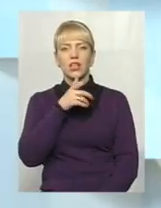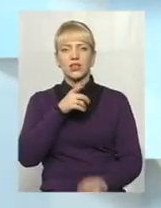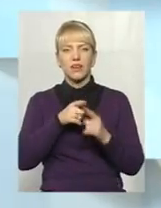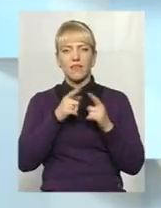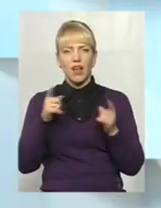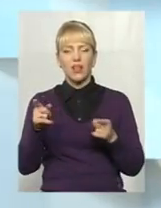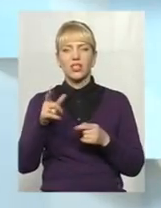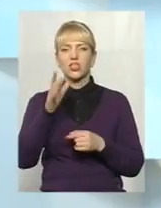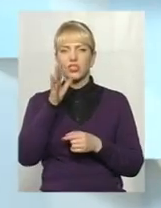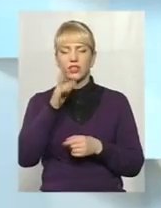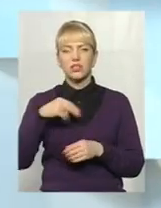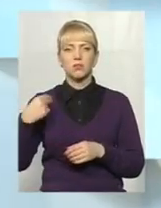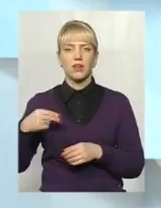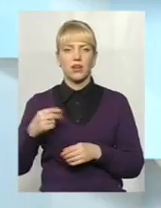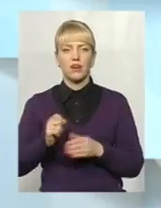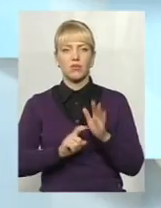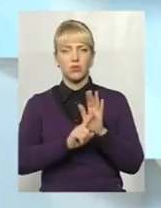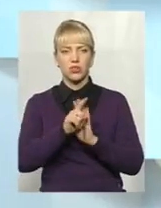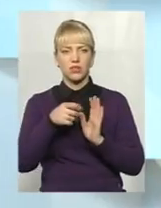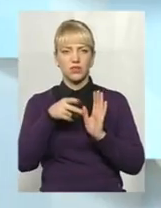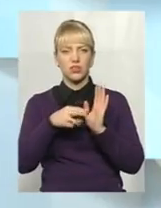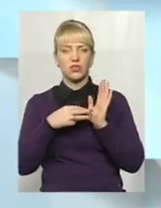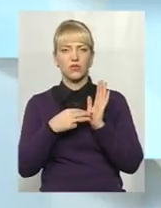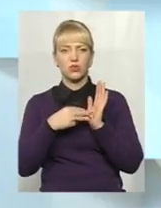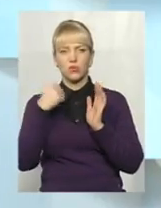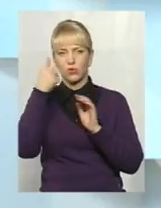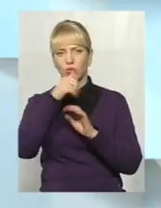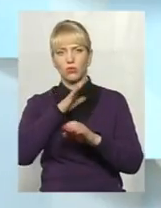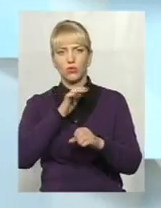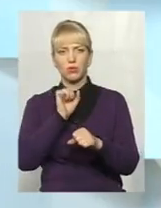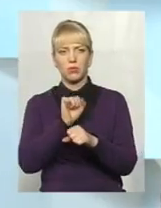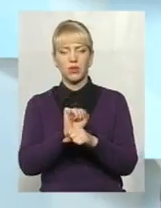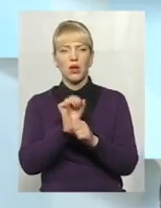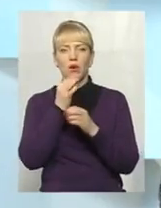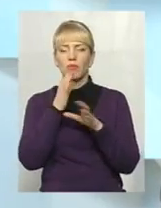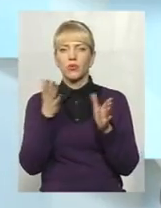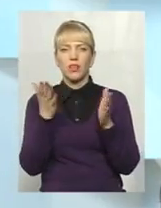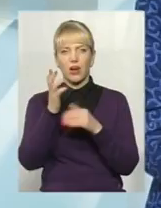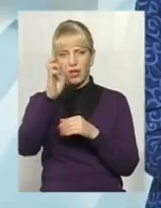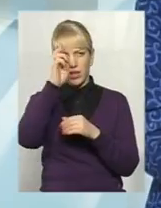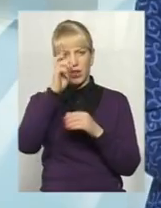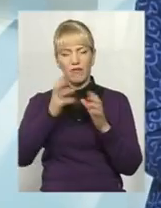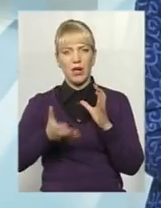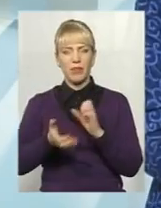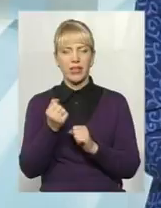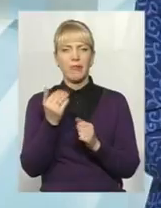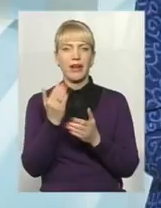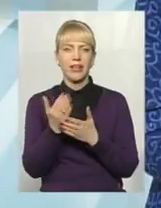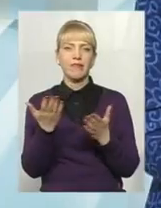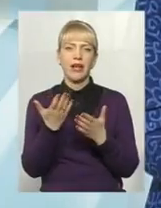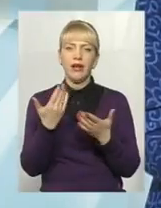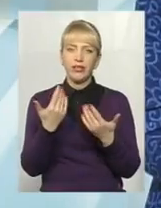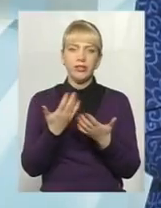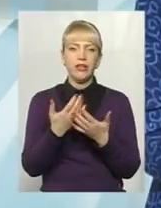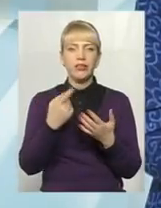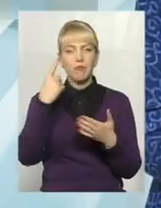перерви. Починаючи з 2008 року, здається, було припинено будь-яка державна підтримка. Зараз вже є якісь сподівання,